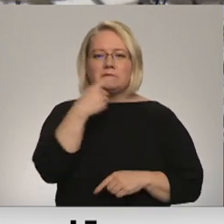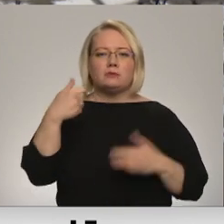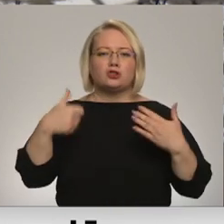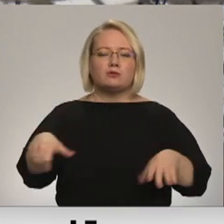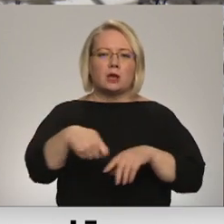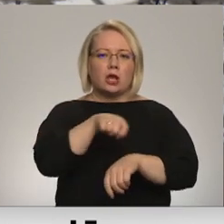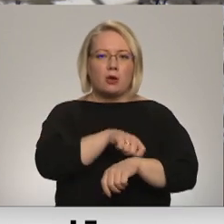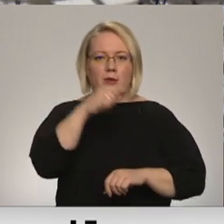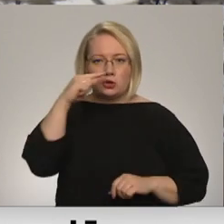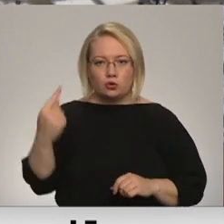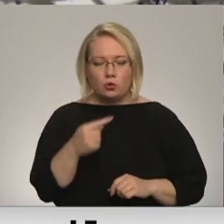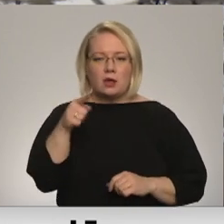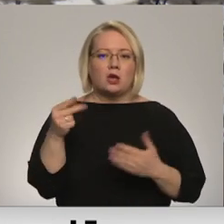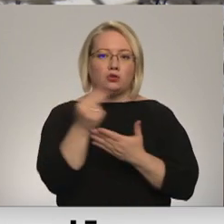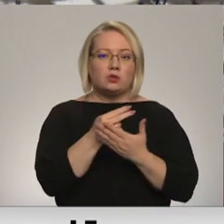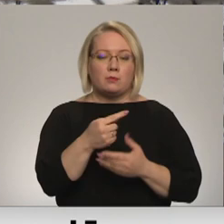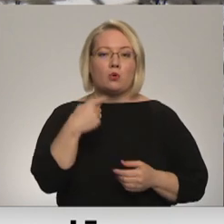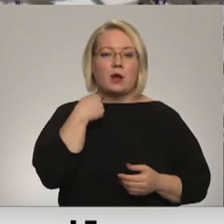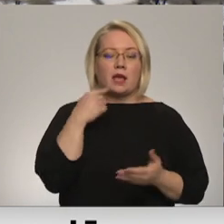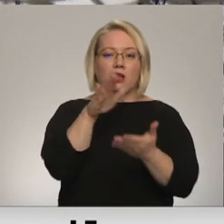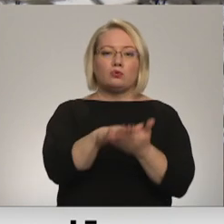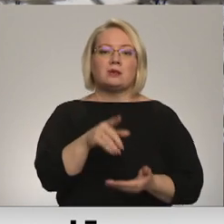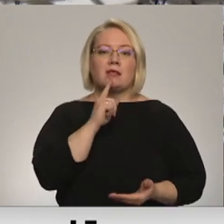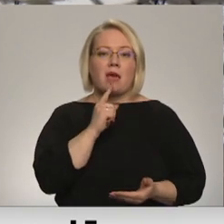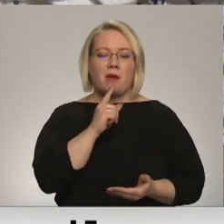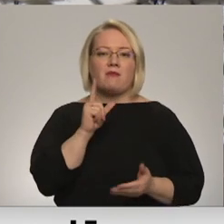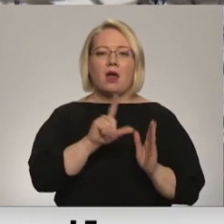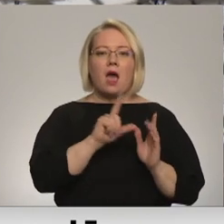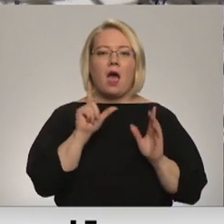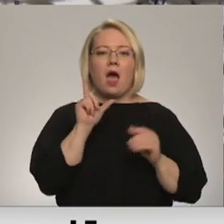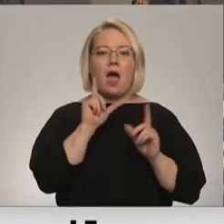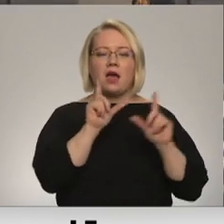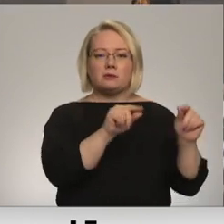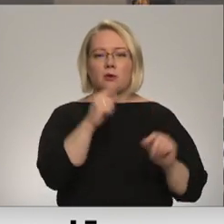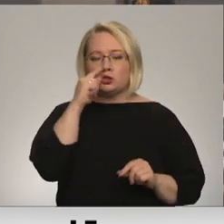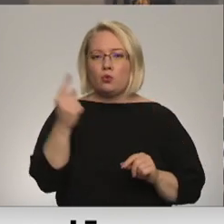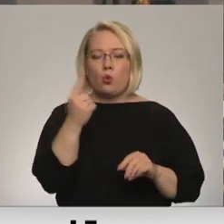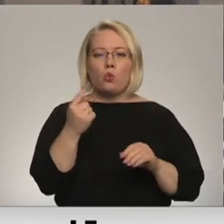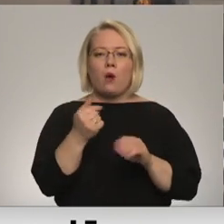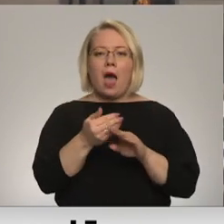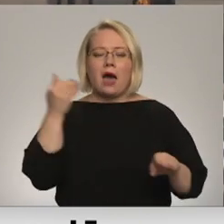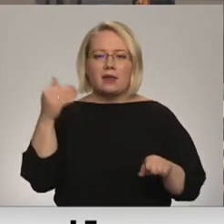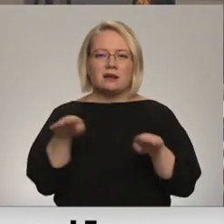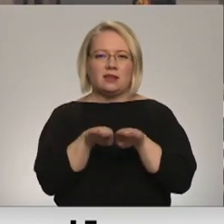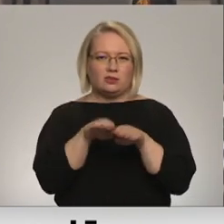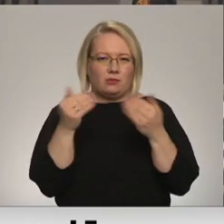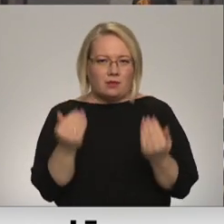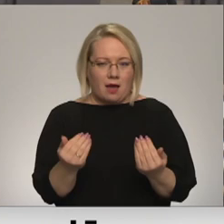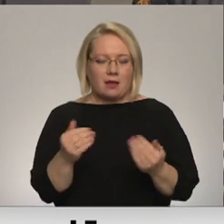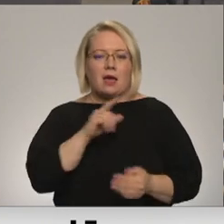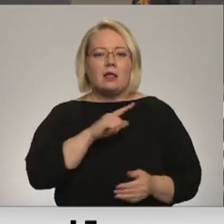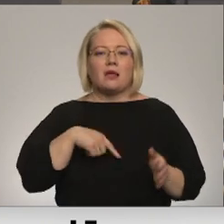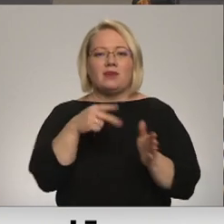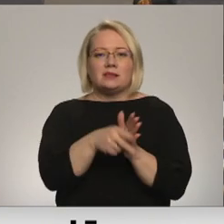stundā. Tas nozīmē, ka piemēram, no Rīgas uz Liepāju varētu aizbraukt par stundu ātrāk nekā pašlaik. Latvijas dzelzceļš arī